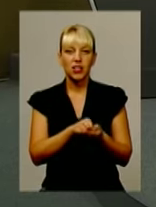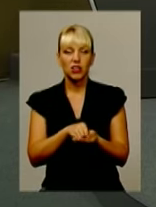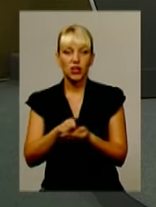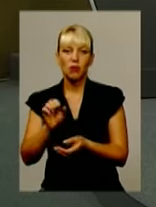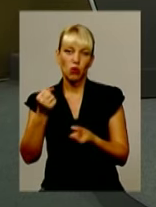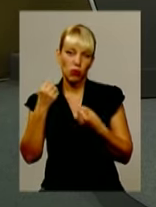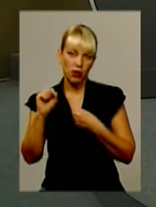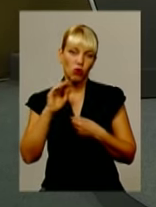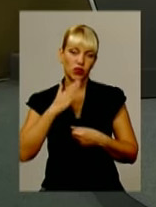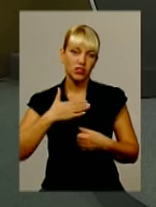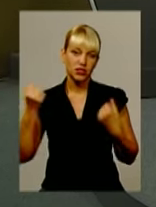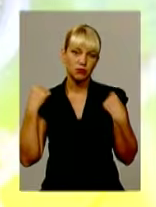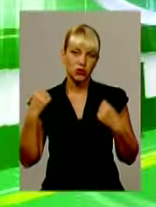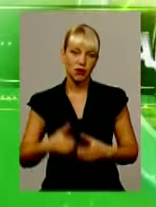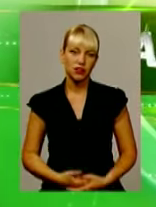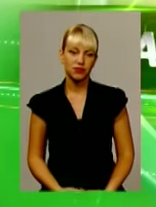-спортсменів. Рухаємось далі.